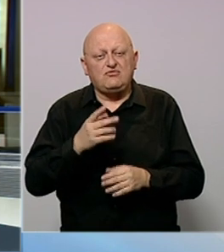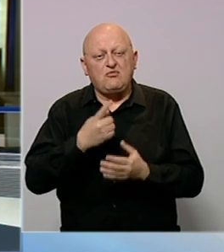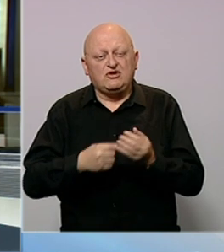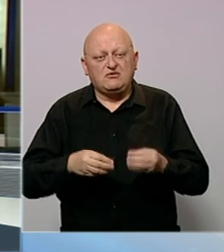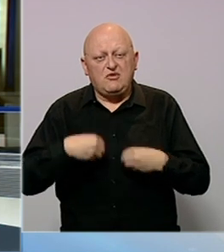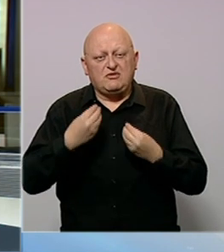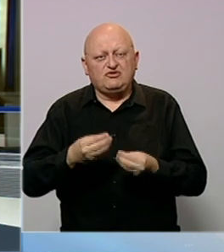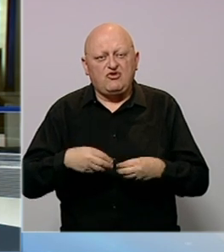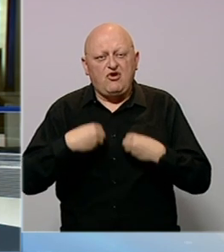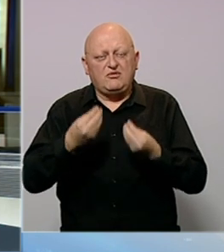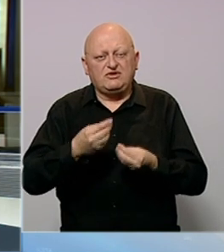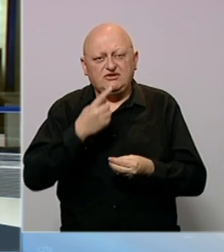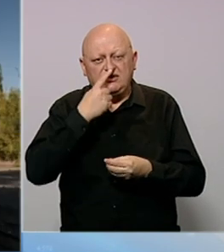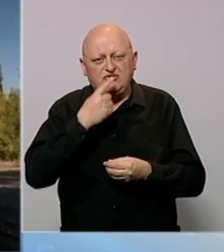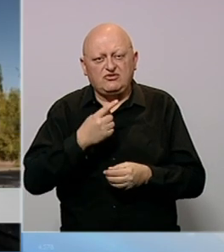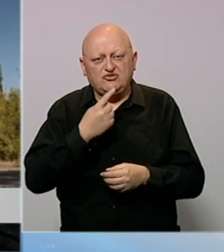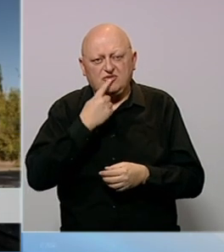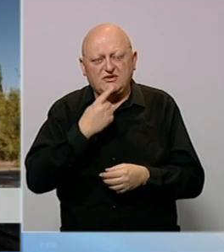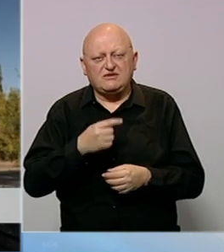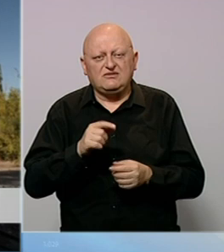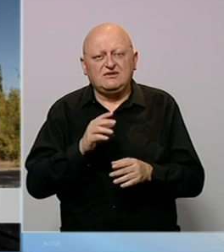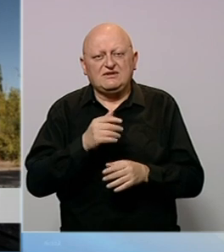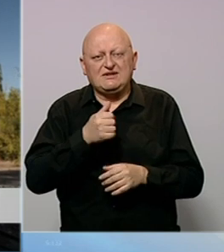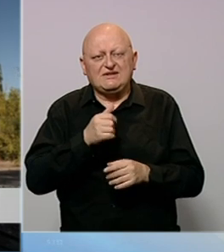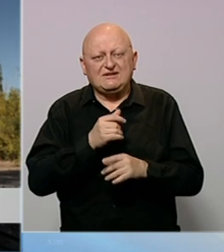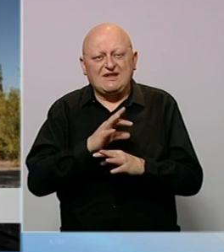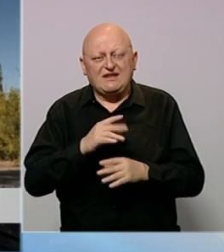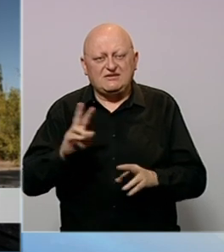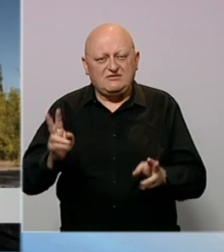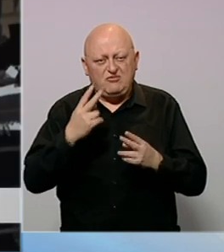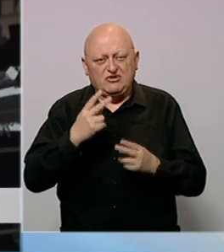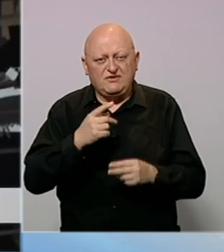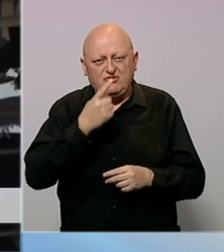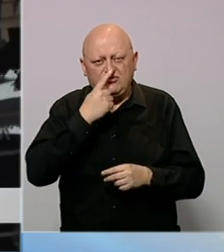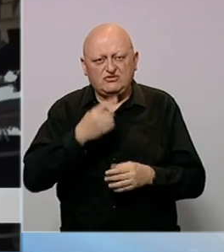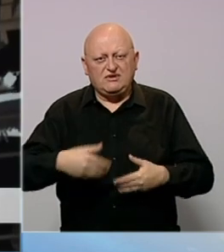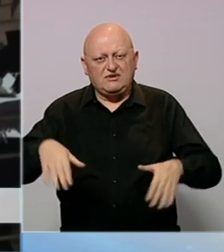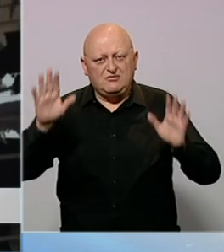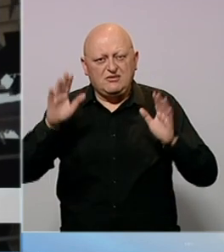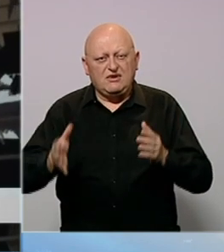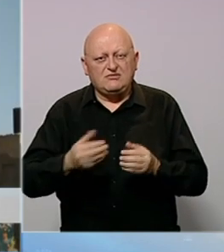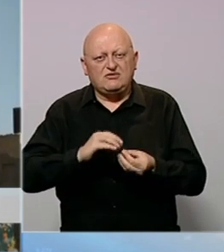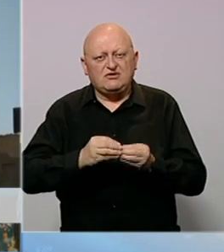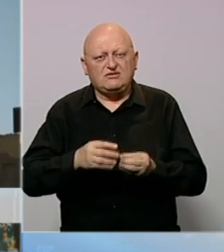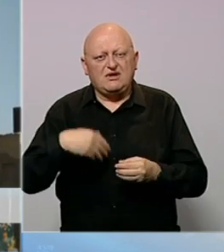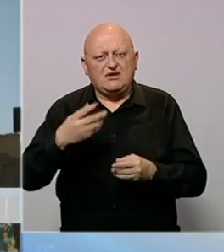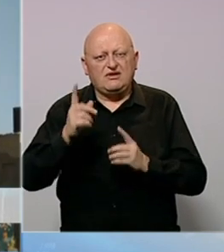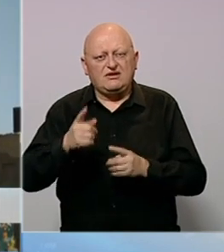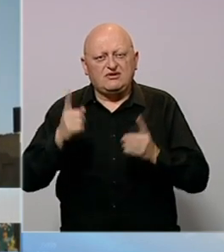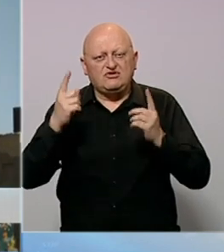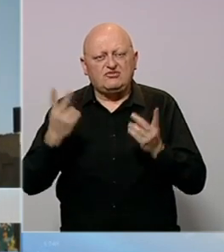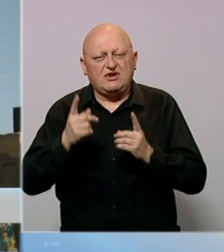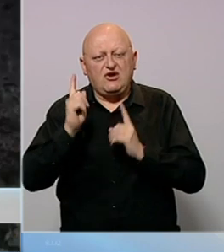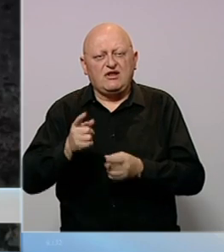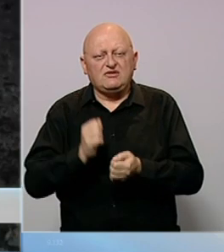u posljednjem obraćanju. Obraćajući se na ruskom jeziku, Zelenski je pozvao Ruse da se predaju te izbjegnu rizik da im se nakon